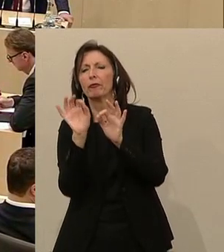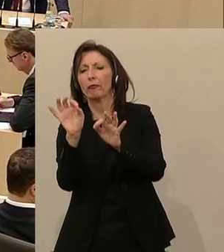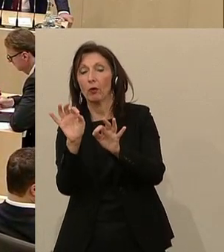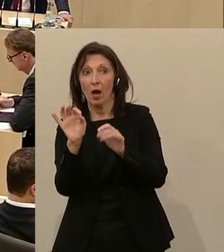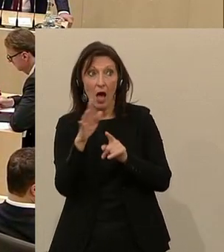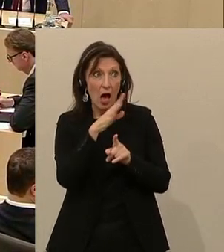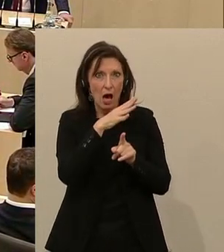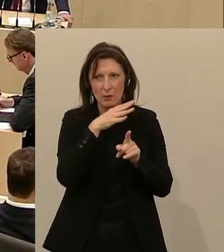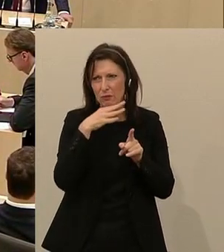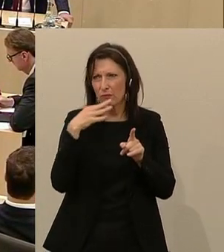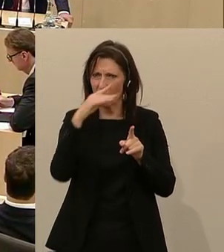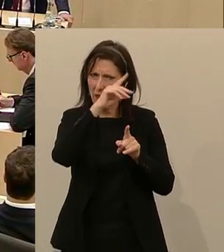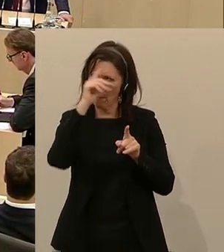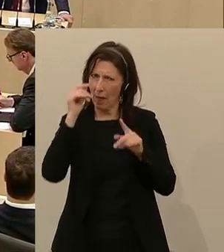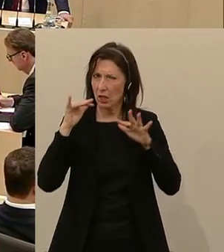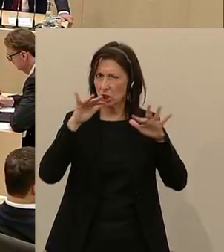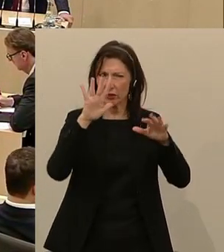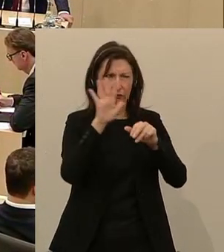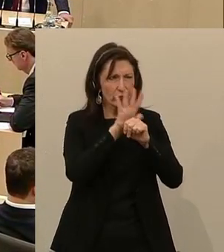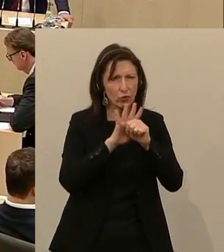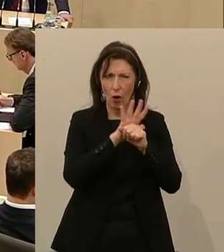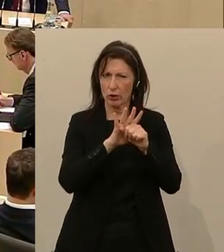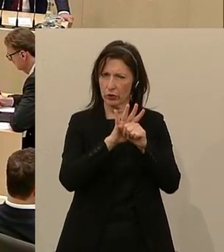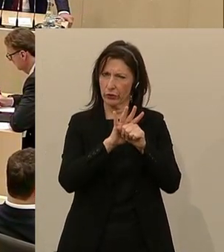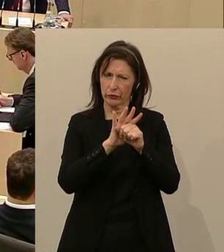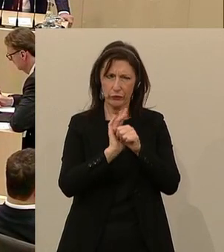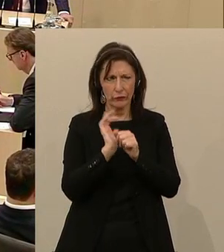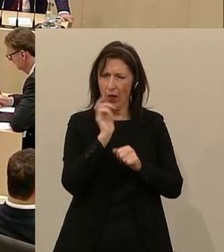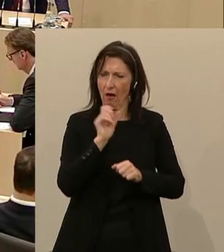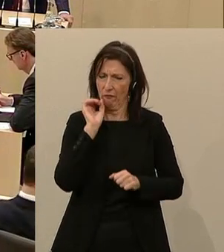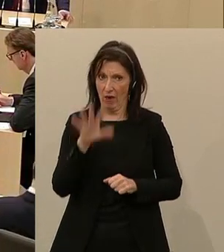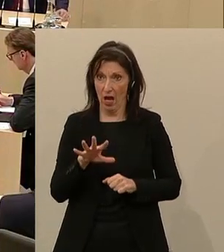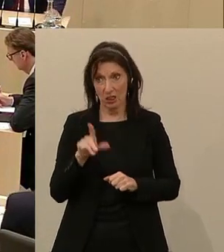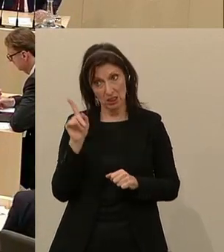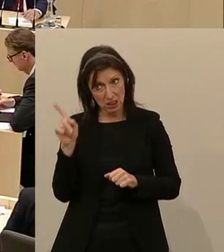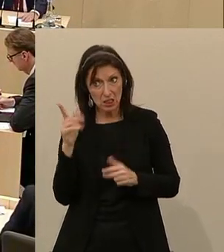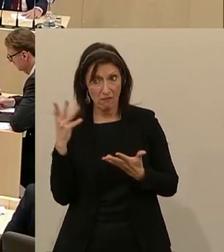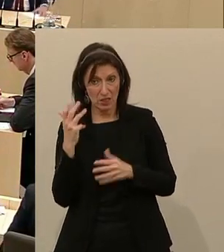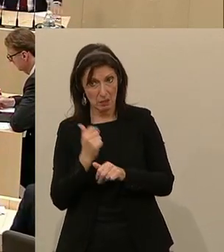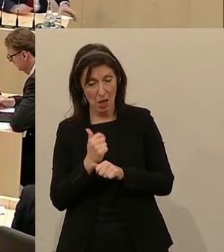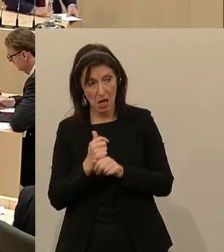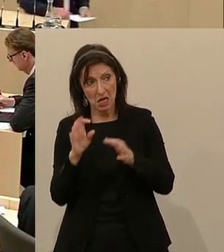täuschen und zu verraten. Sie spalten die Gesellschaft und das ist kein guter Weg für Österreich.